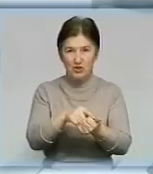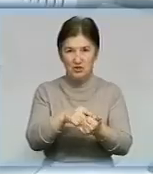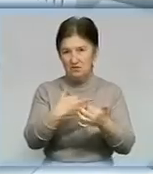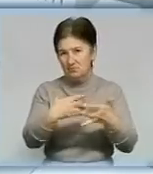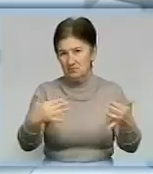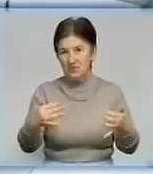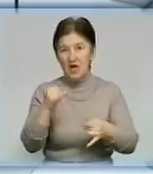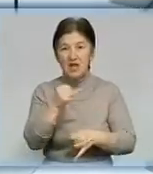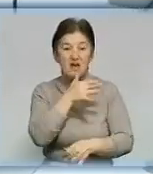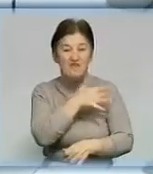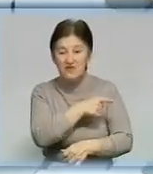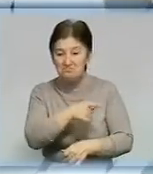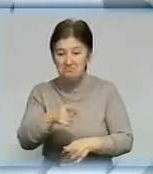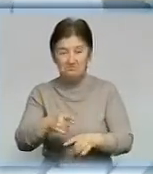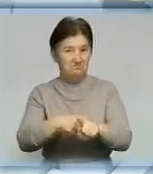тривалість.